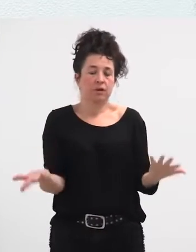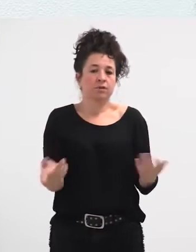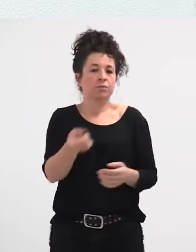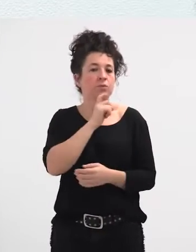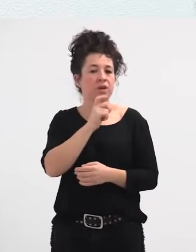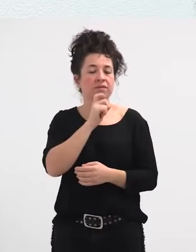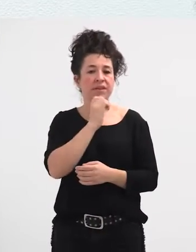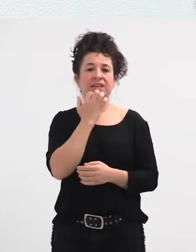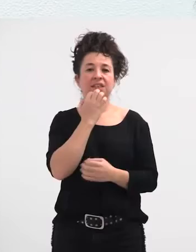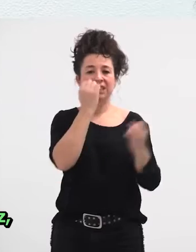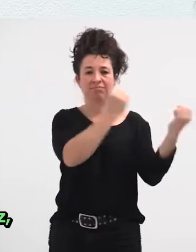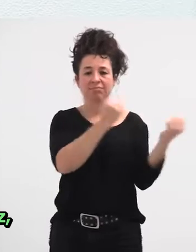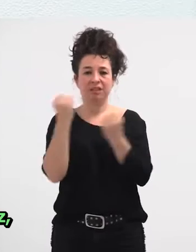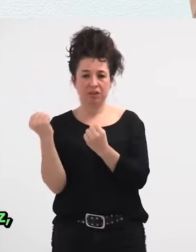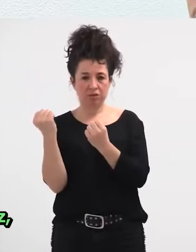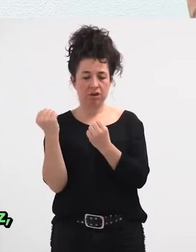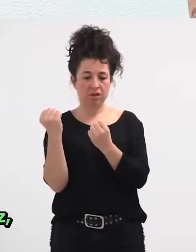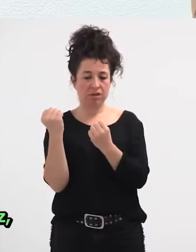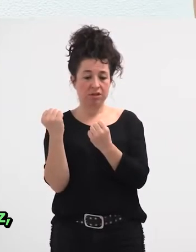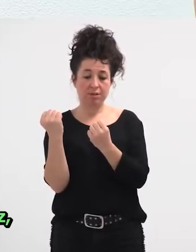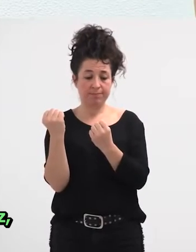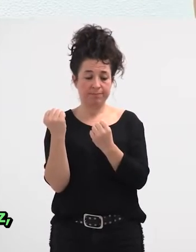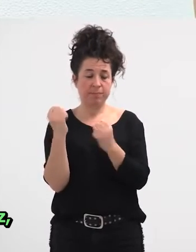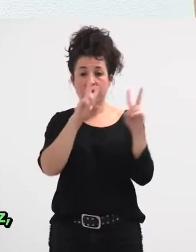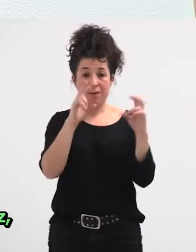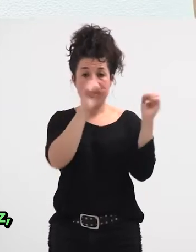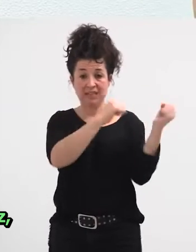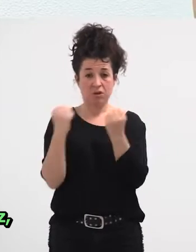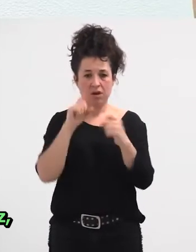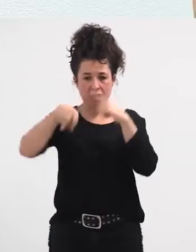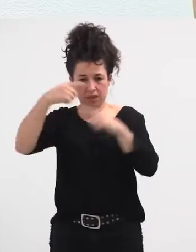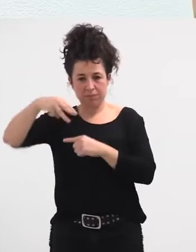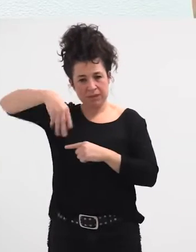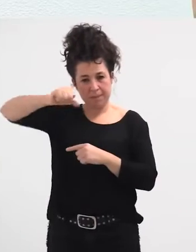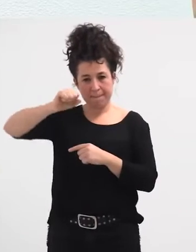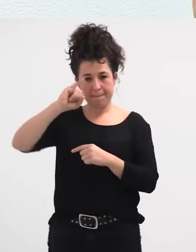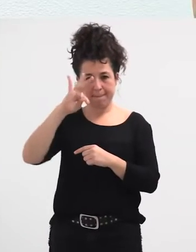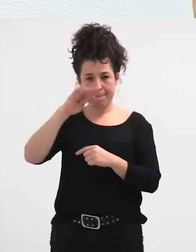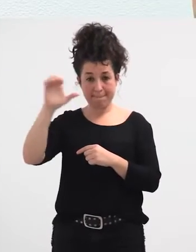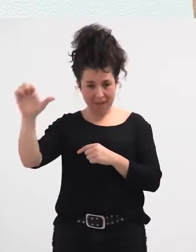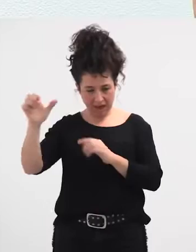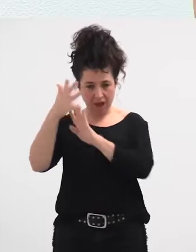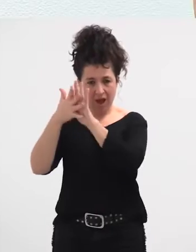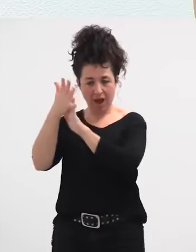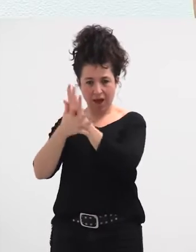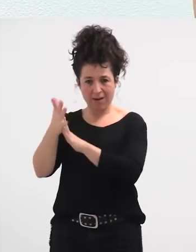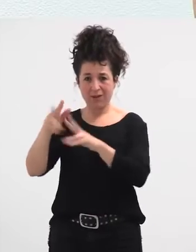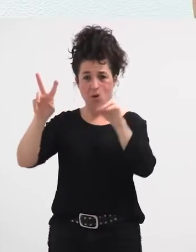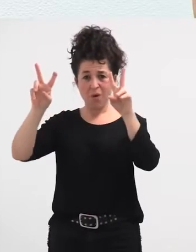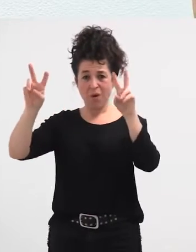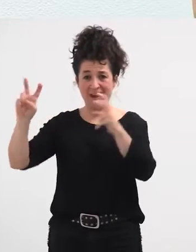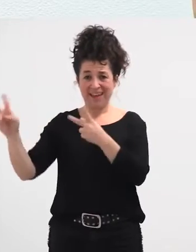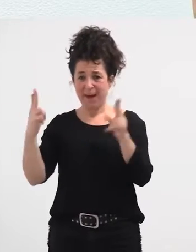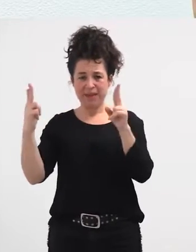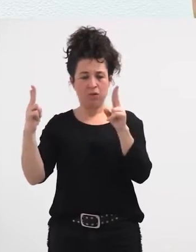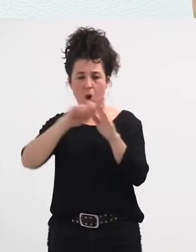Istituzioen atalari gero gantekitzen, baina, istituzioen atalari kapitulo oso bat eskaini digugu, guk